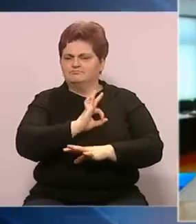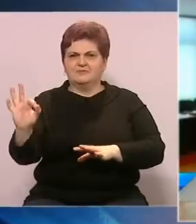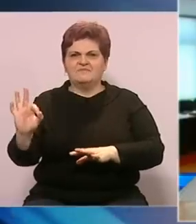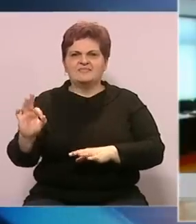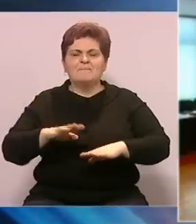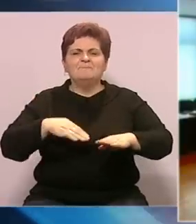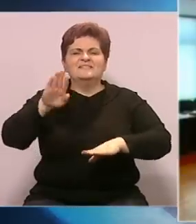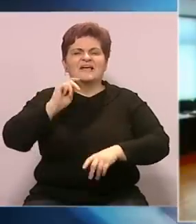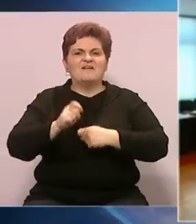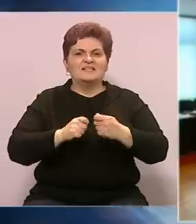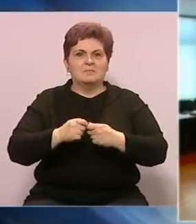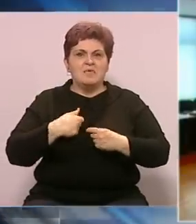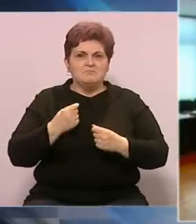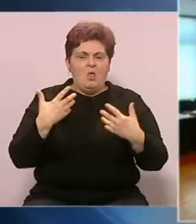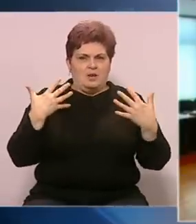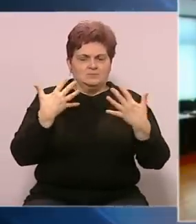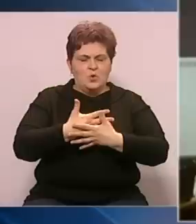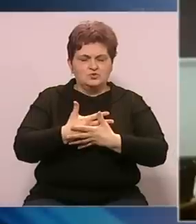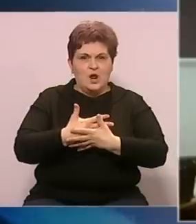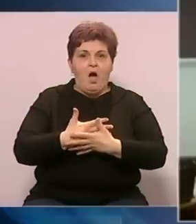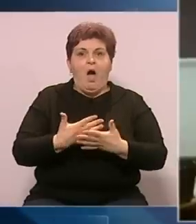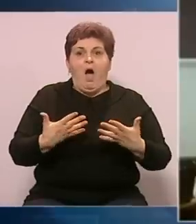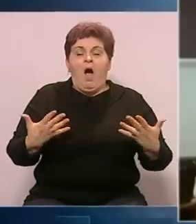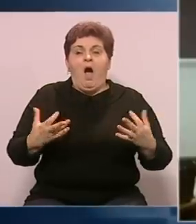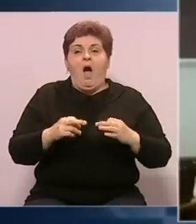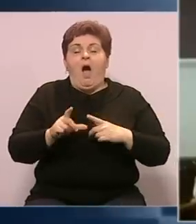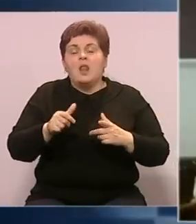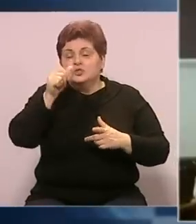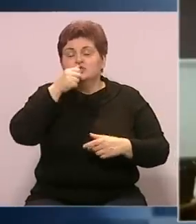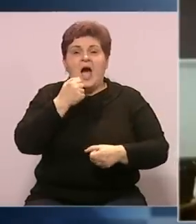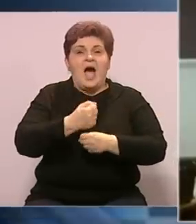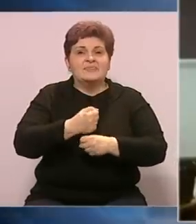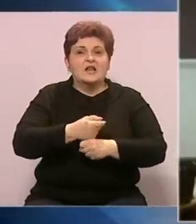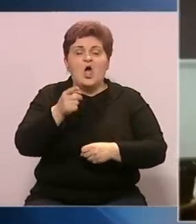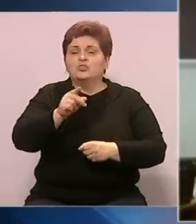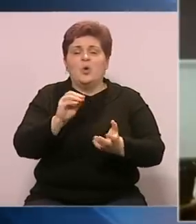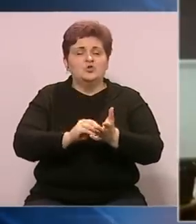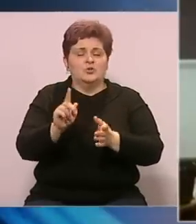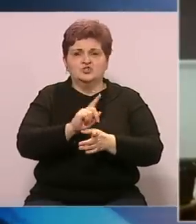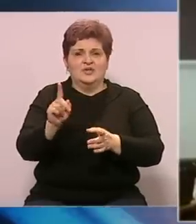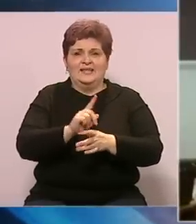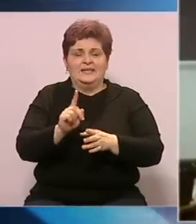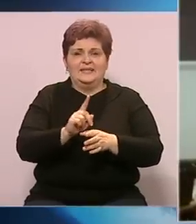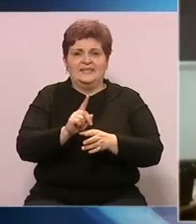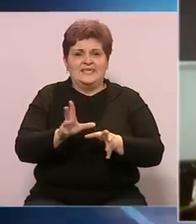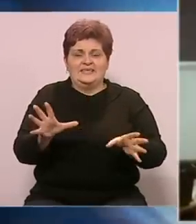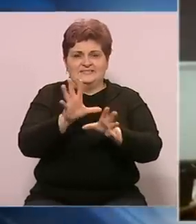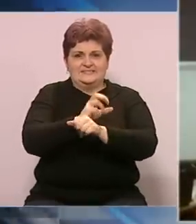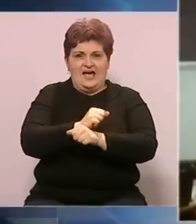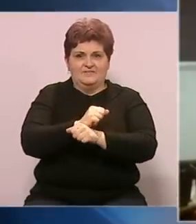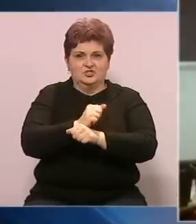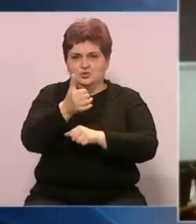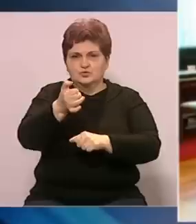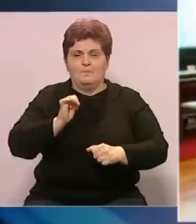poziciji. Razočaran sam, ali šta da se radi, još nije to sve da vam kažem baš ni završeno u